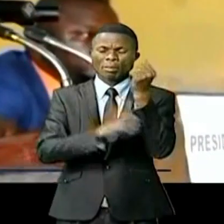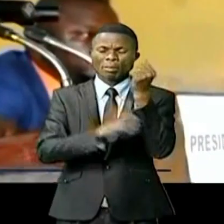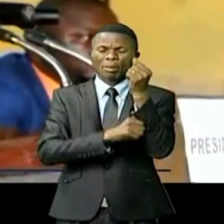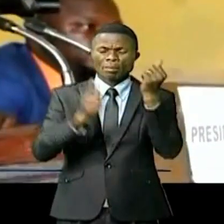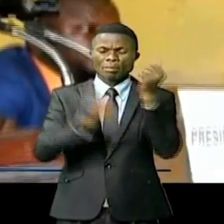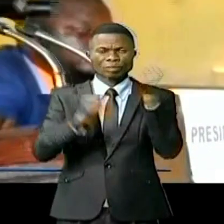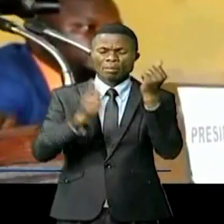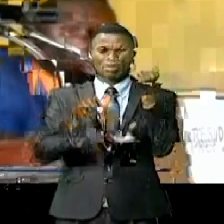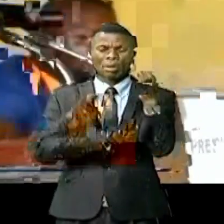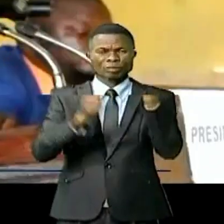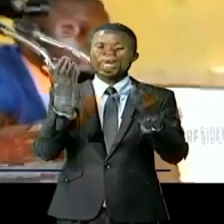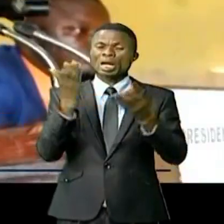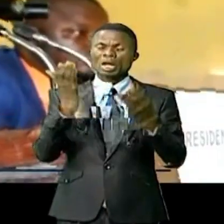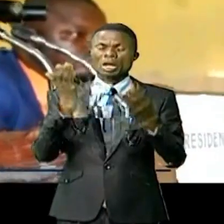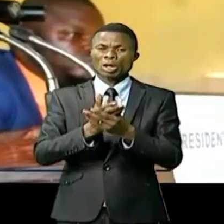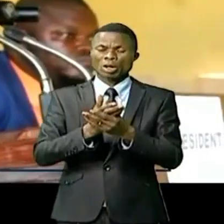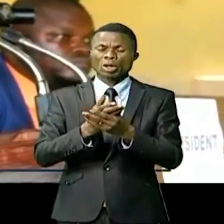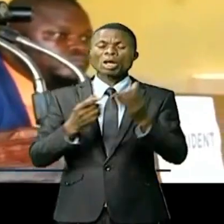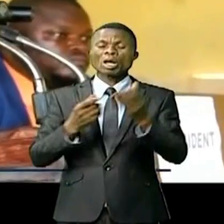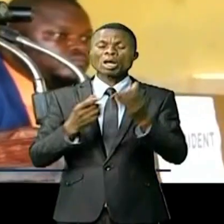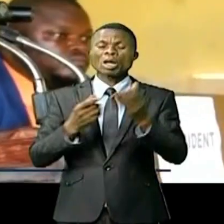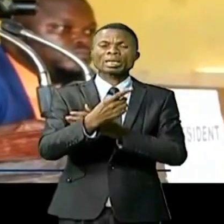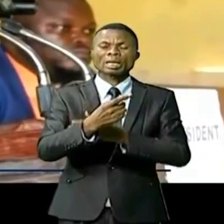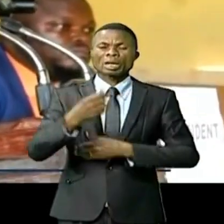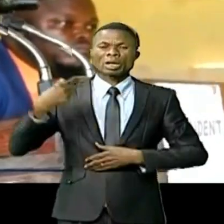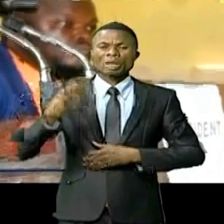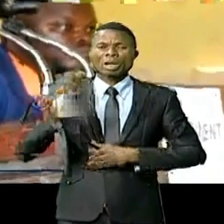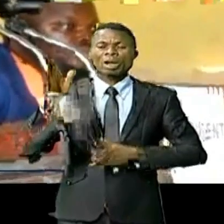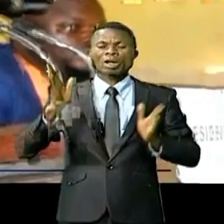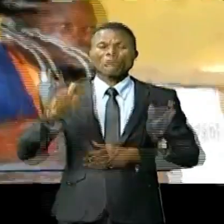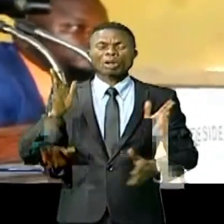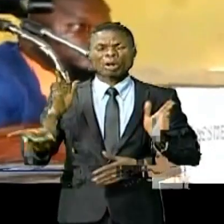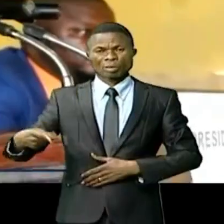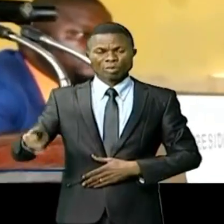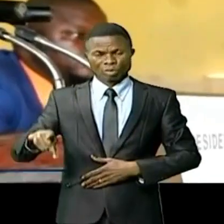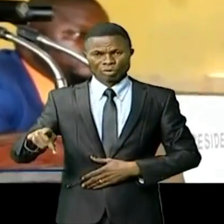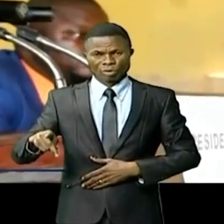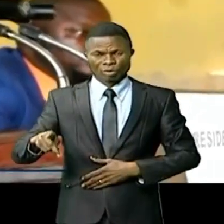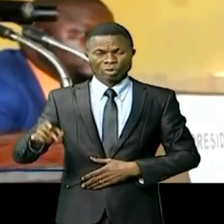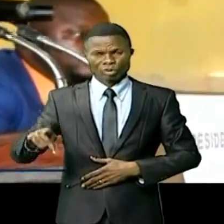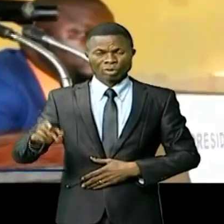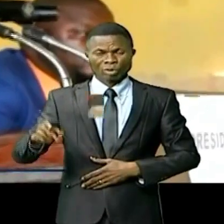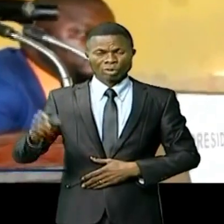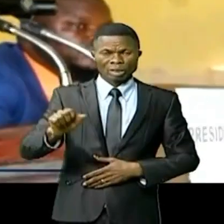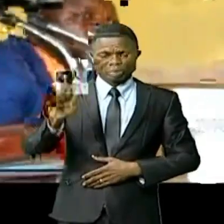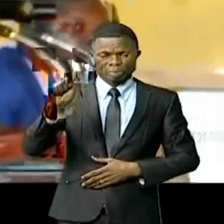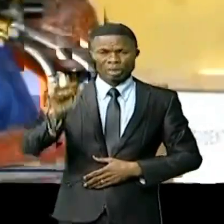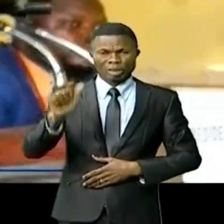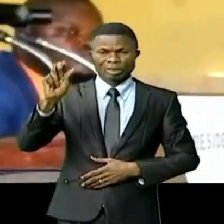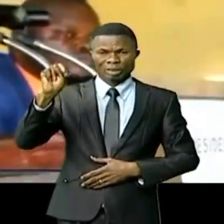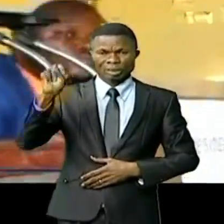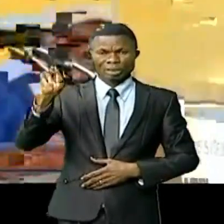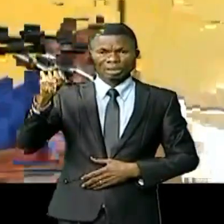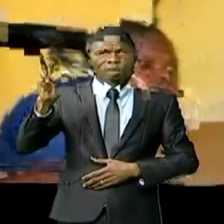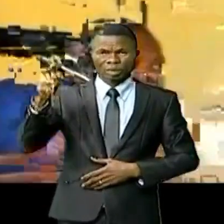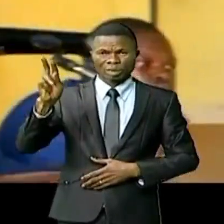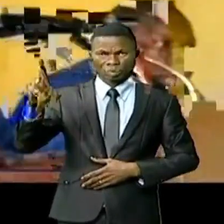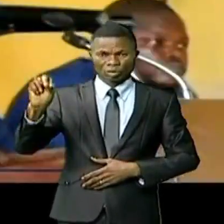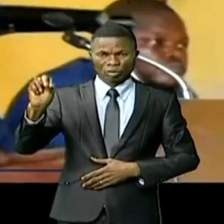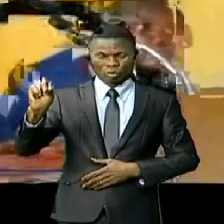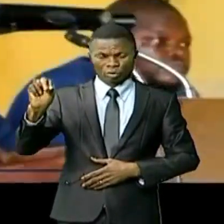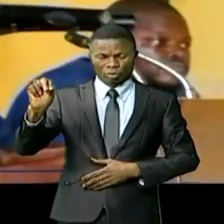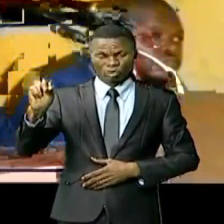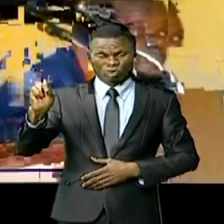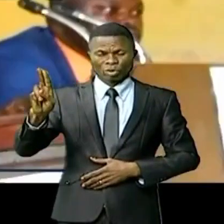est contre le gouvernement de province de Sankourou. Dépouser le